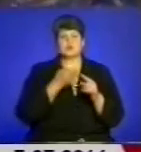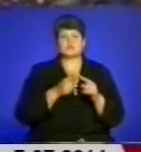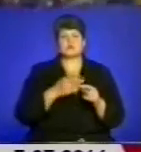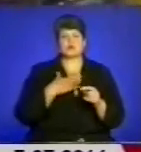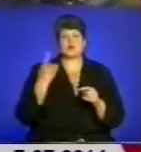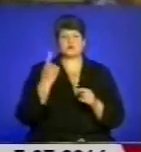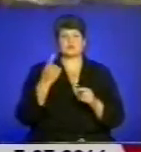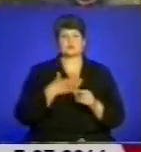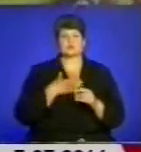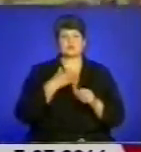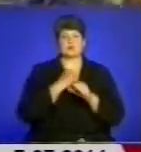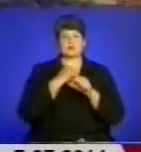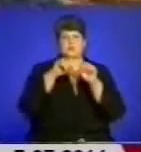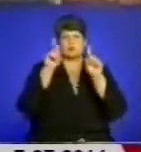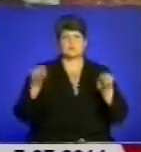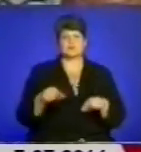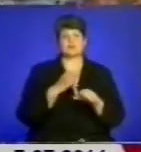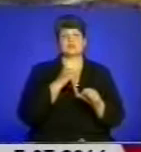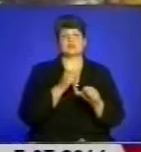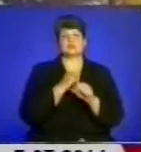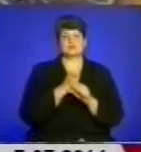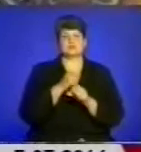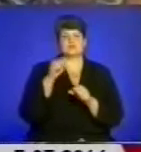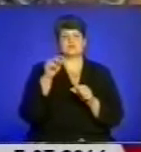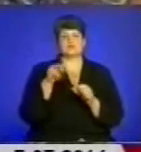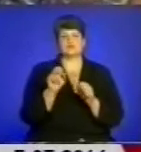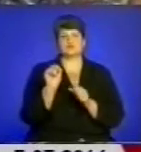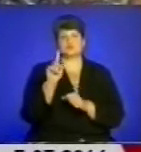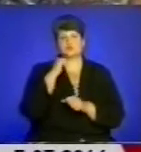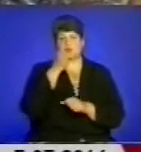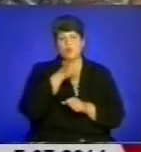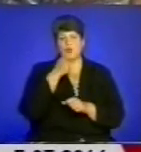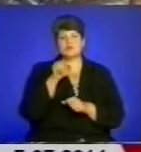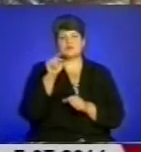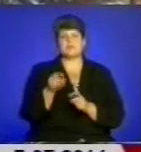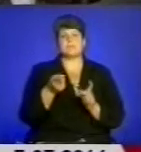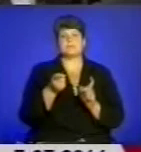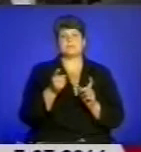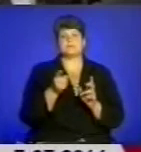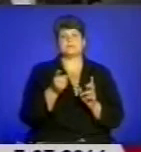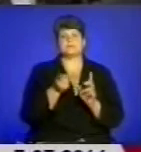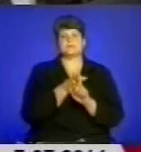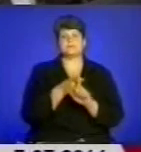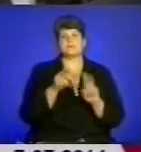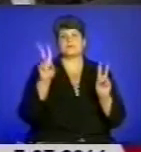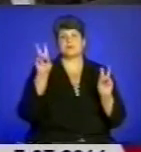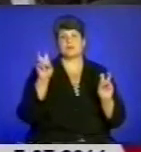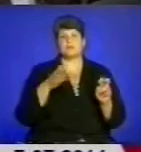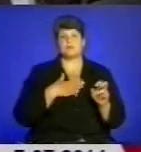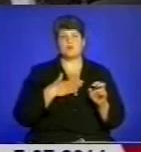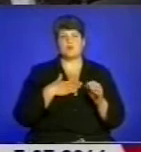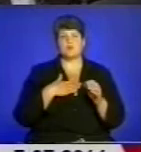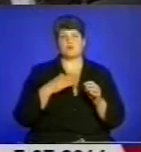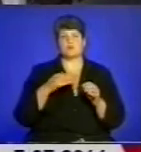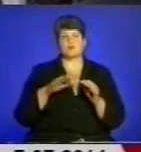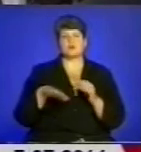робіт, виконана у 2011 році. Вона присвячена темі мого краю, в якому я зараз